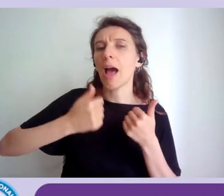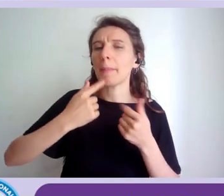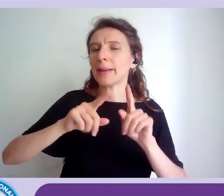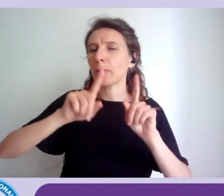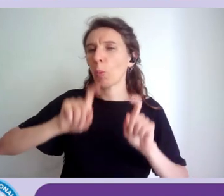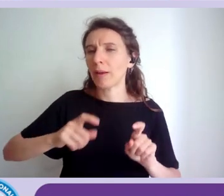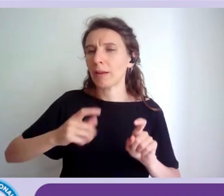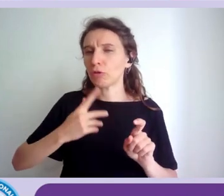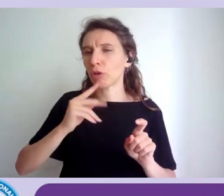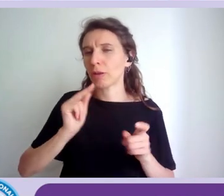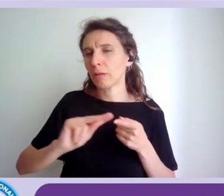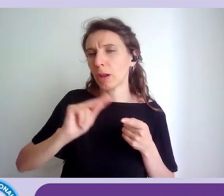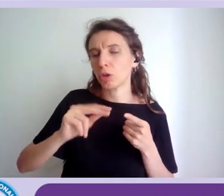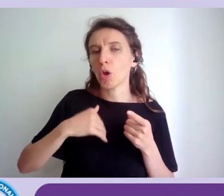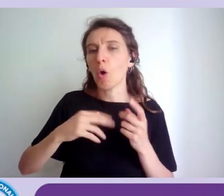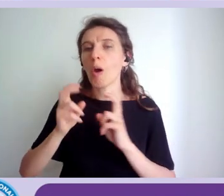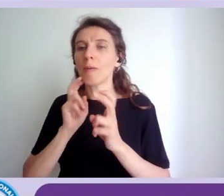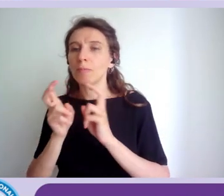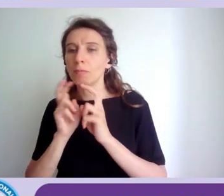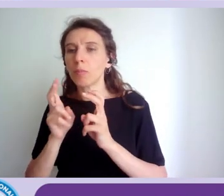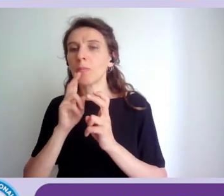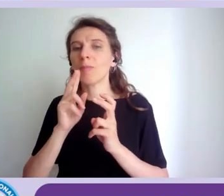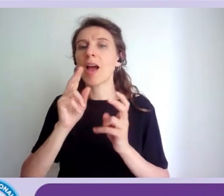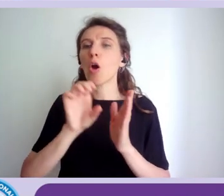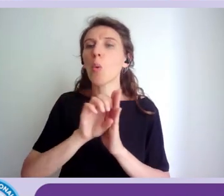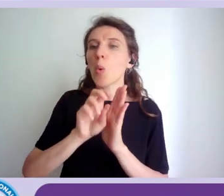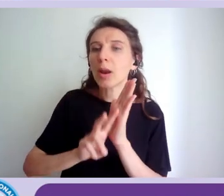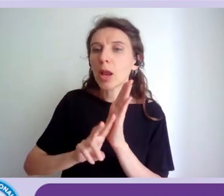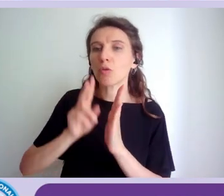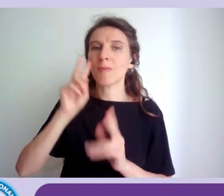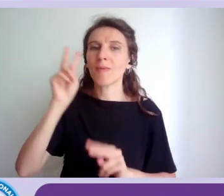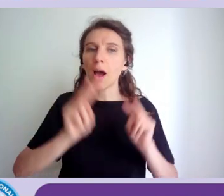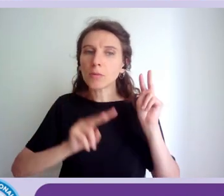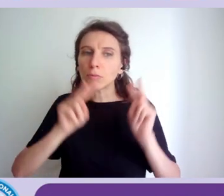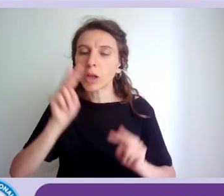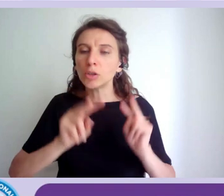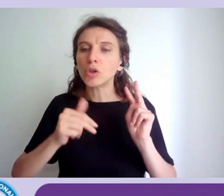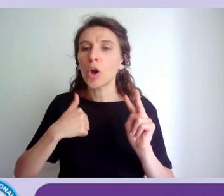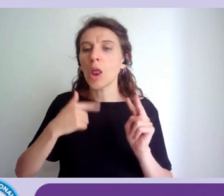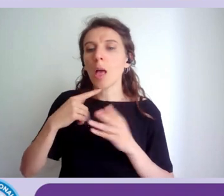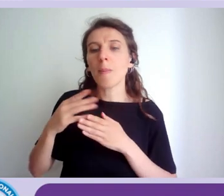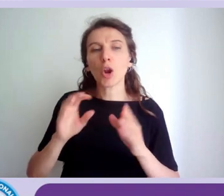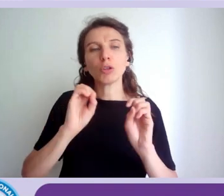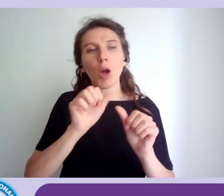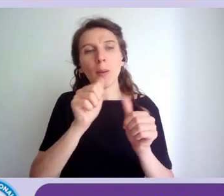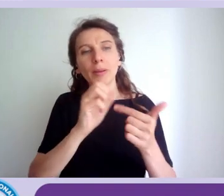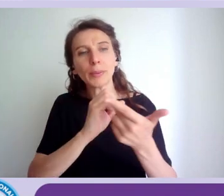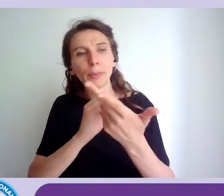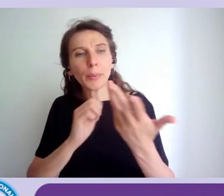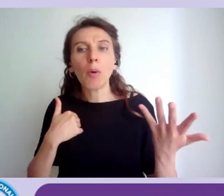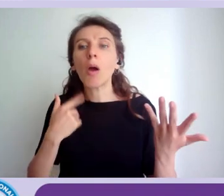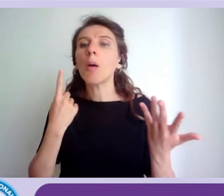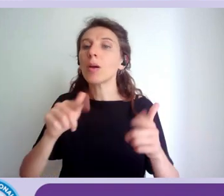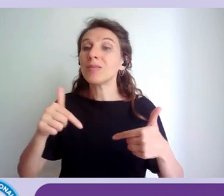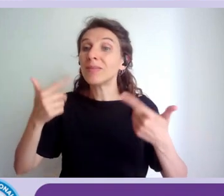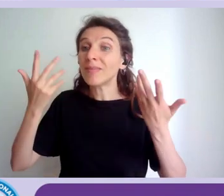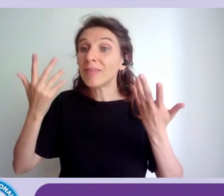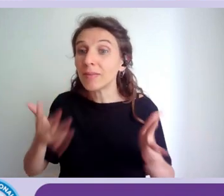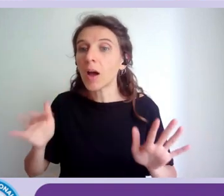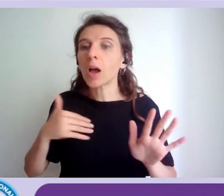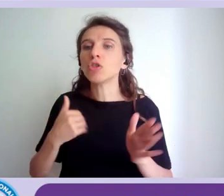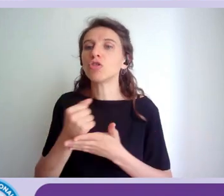esame orale valutazione del curriculum valutazione del percorso informativo e dicendo e rilasciano delle